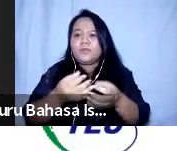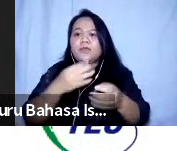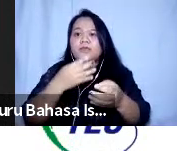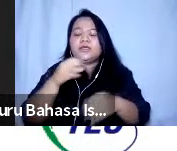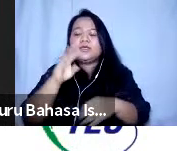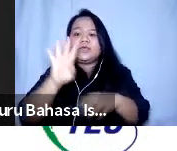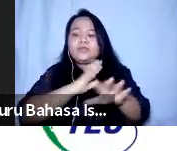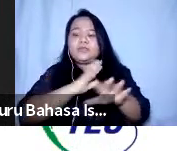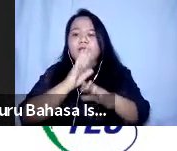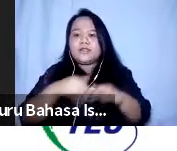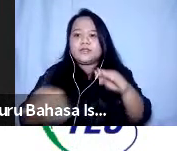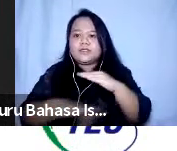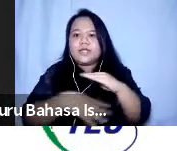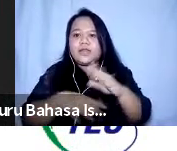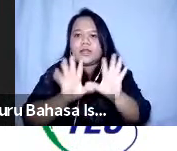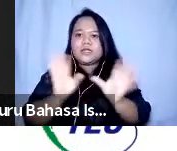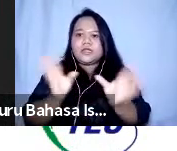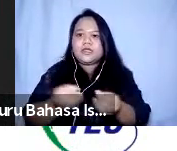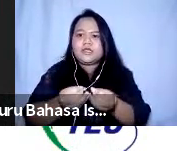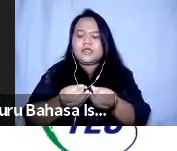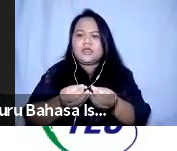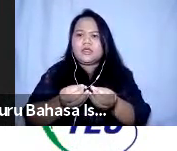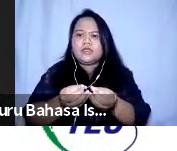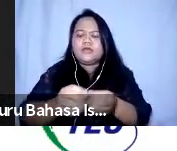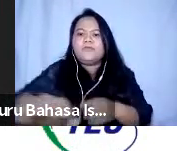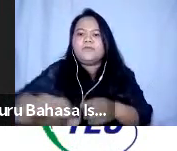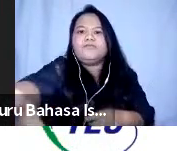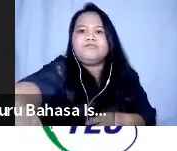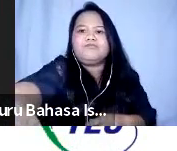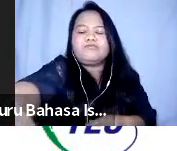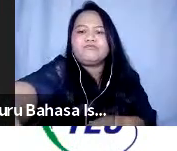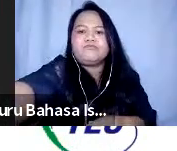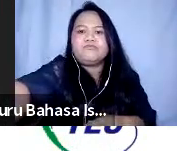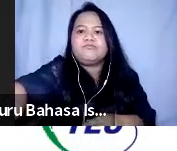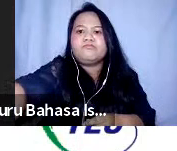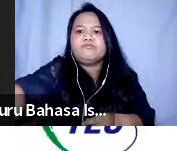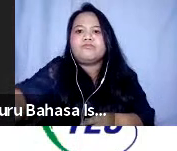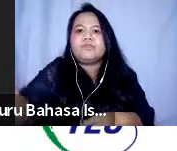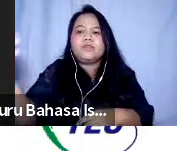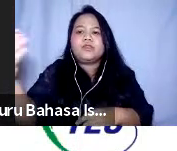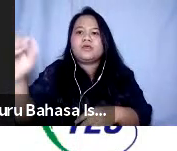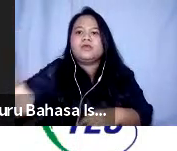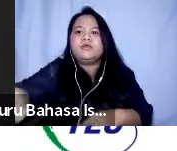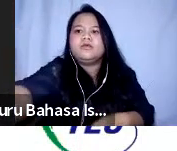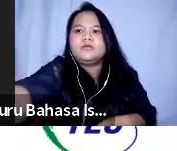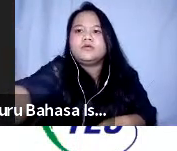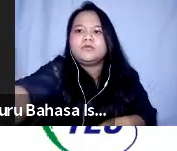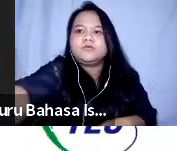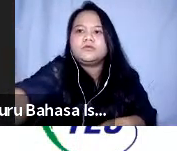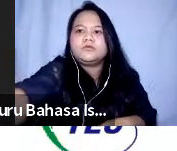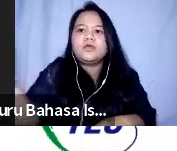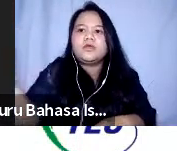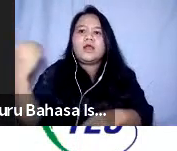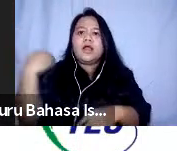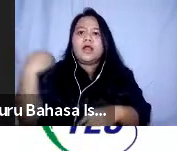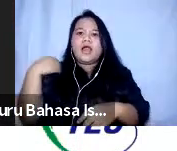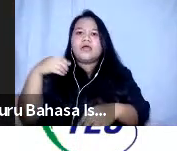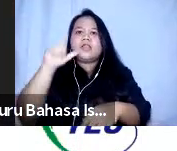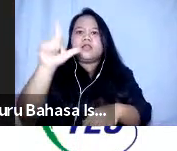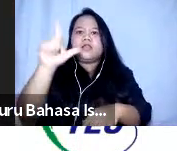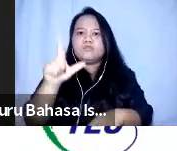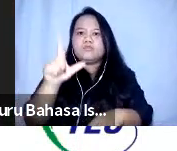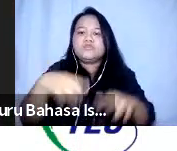inklusi adalah mengajak SPIR ada 7 sektor di humanitarian inklusi standar atau standar